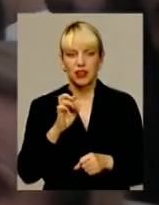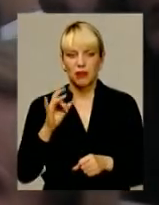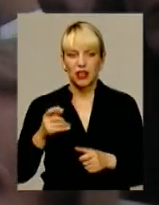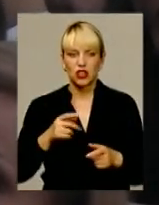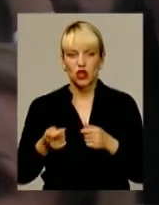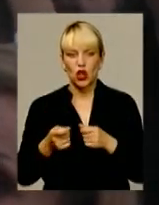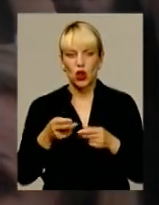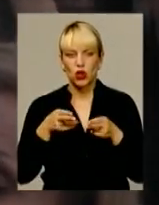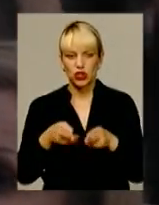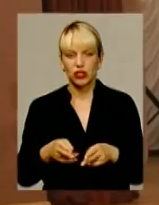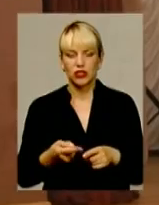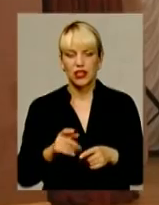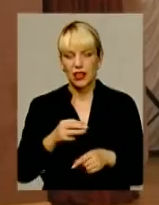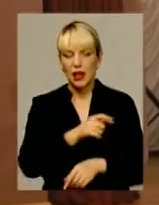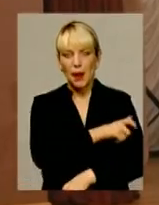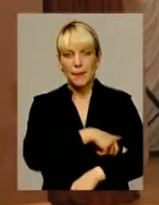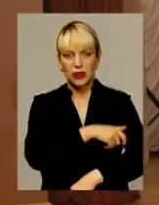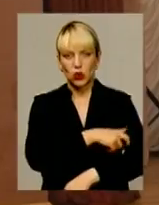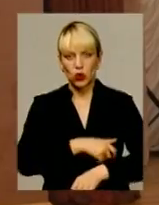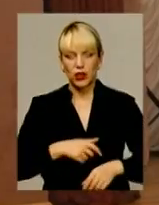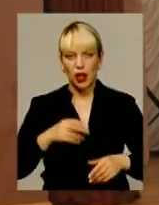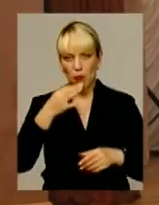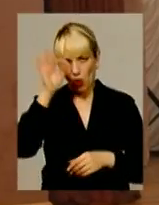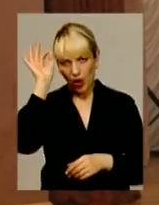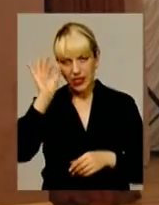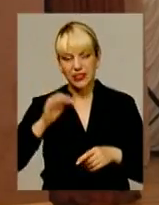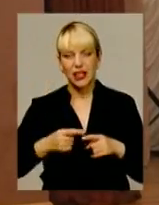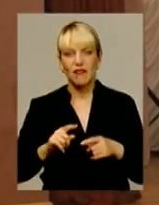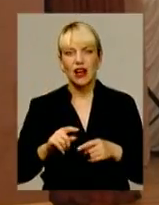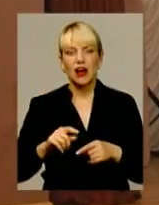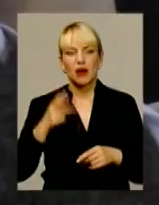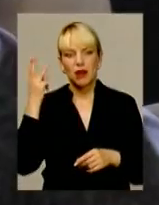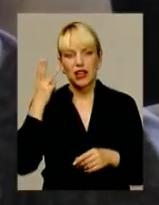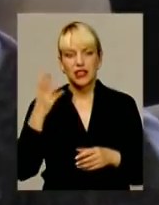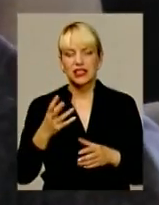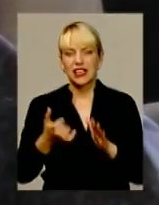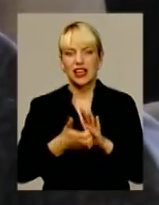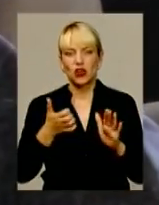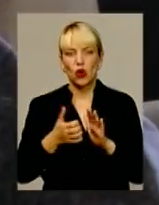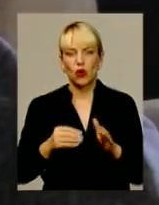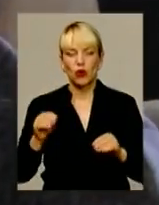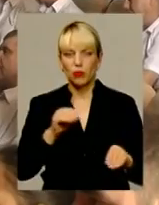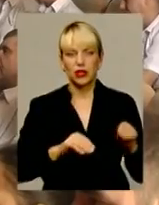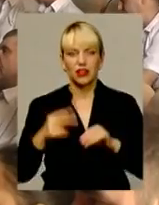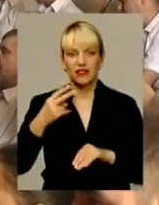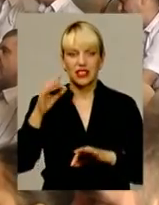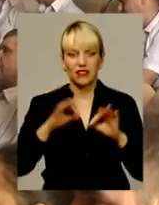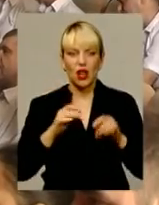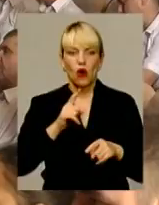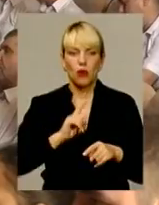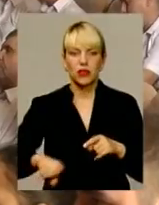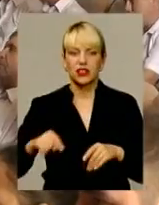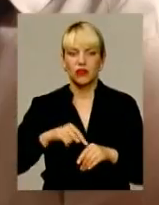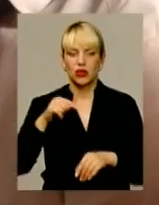патрульна поліція у Хмельницькому. Водночас серед проблем – недеокомплектування більше як на 20% груп оперативного